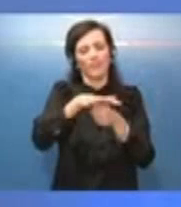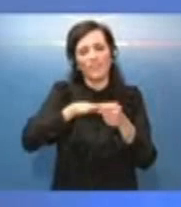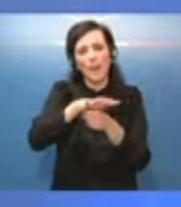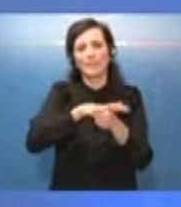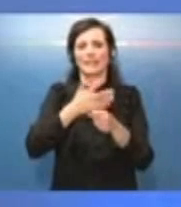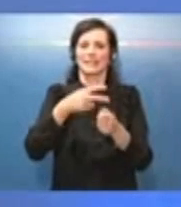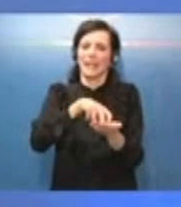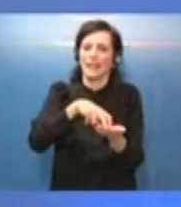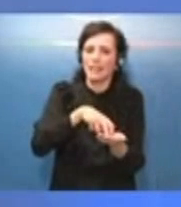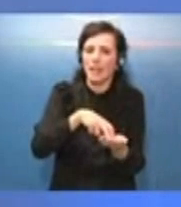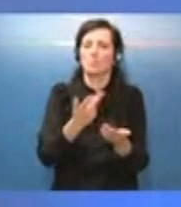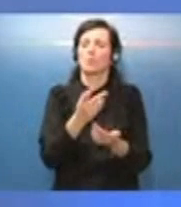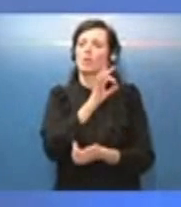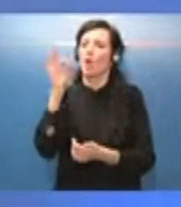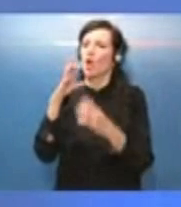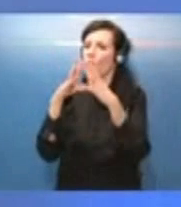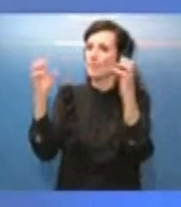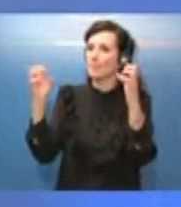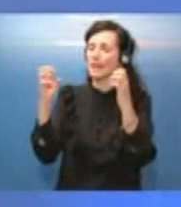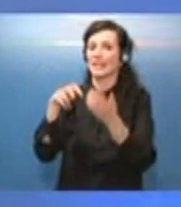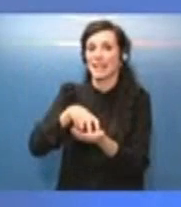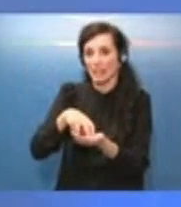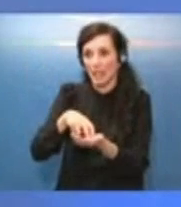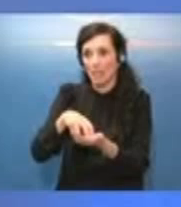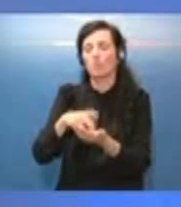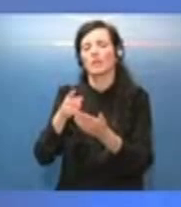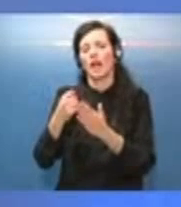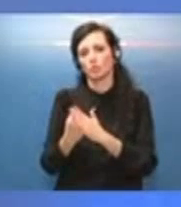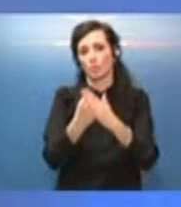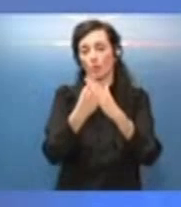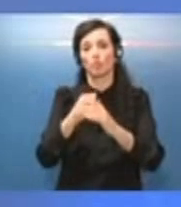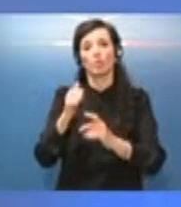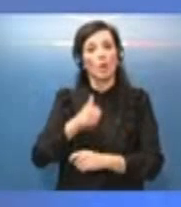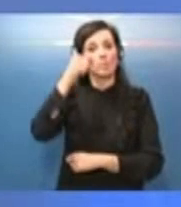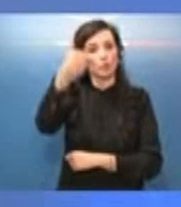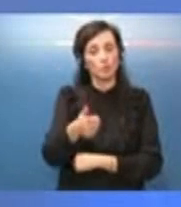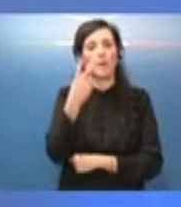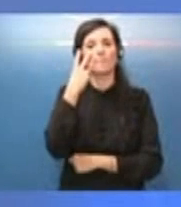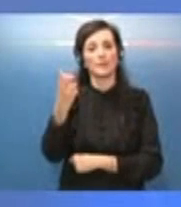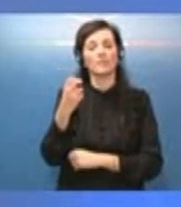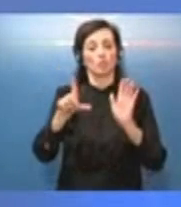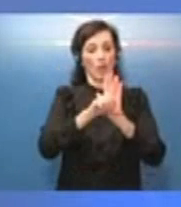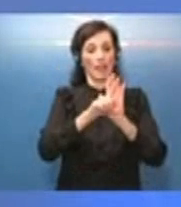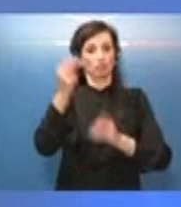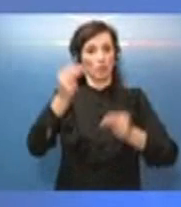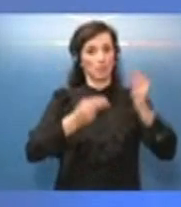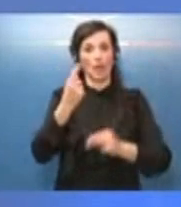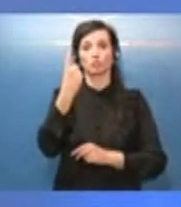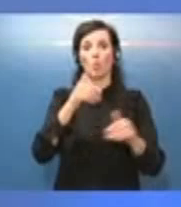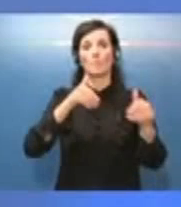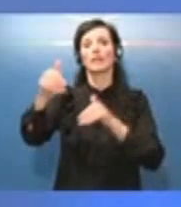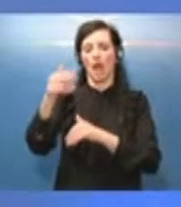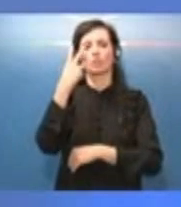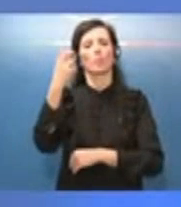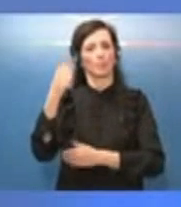come sia famiglie sia piccole imprese. Per l'anno prossimo è previsto in legge di bilancio 1 miliardo, ma ritengo